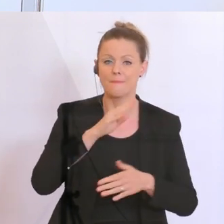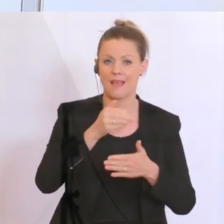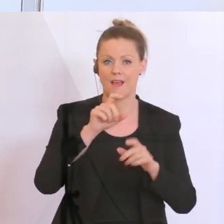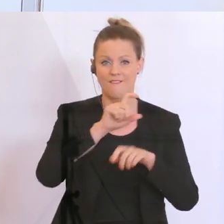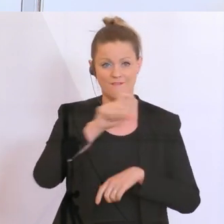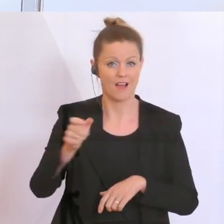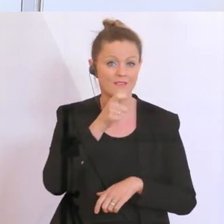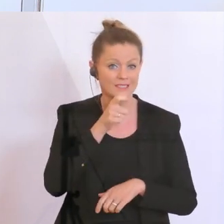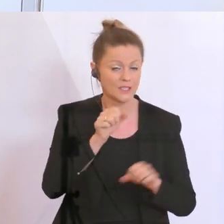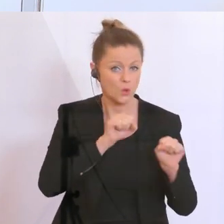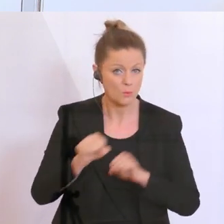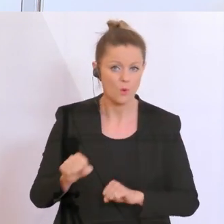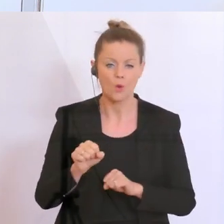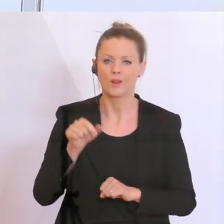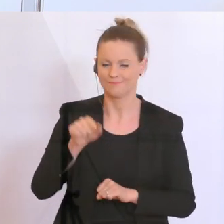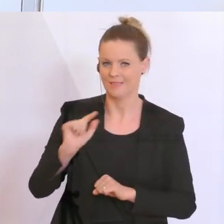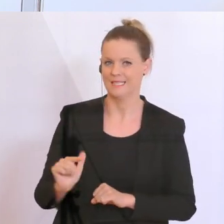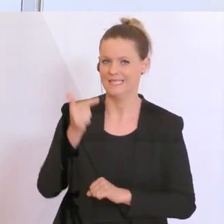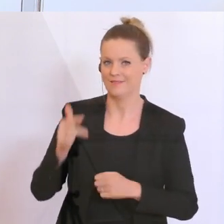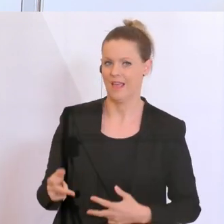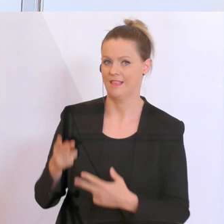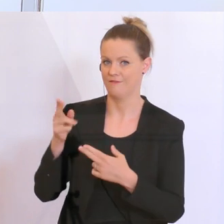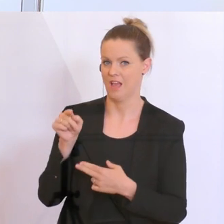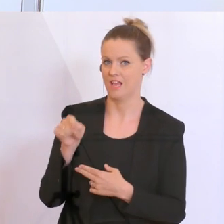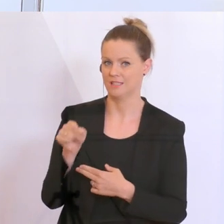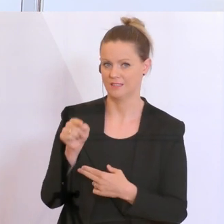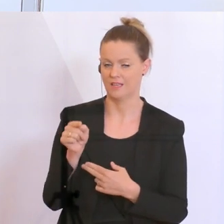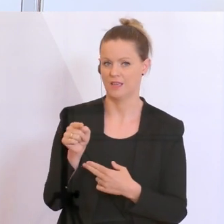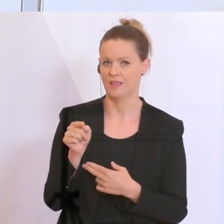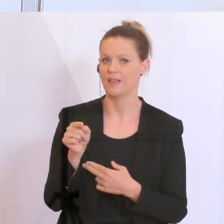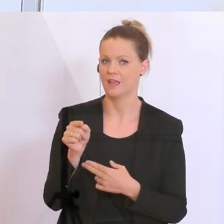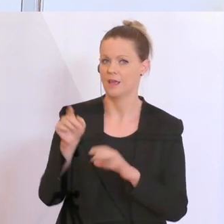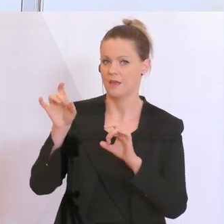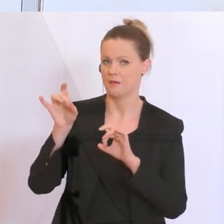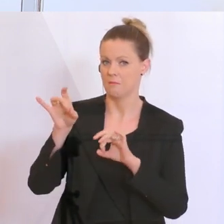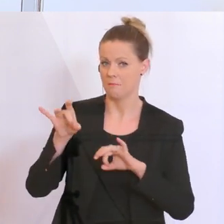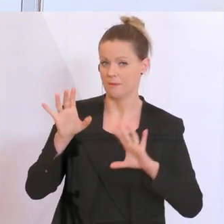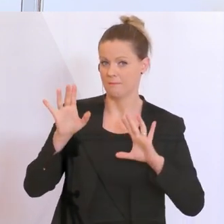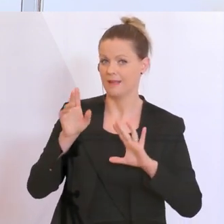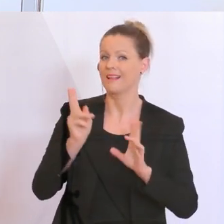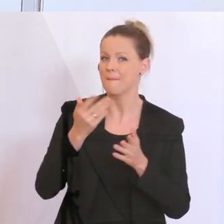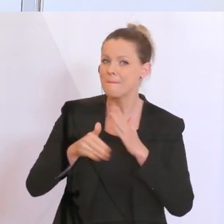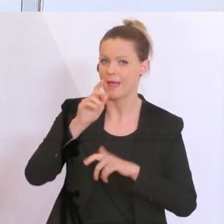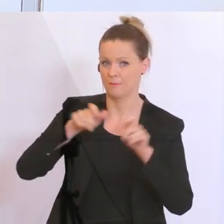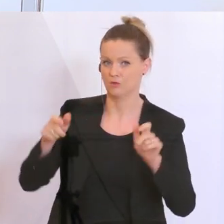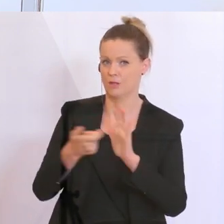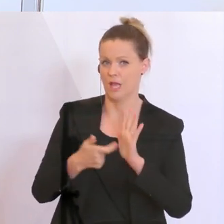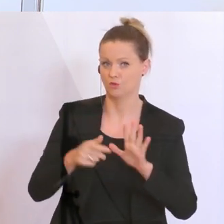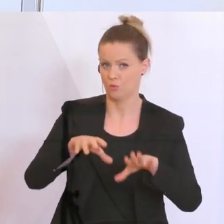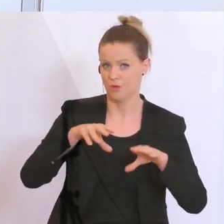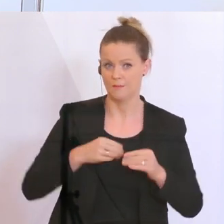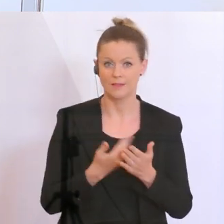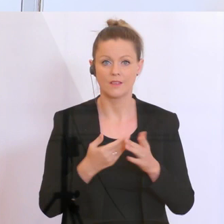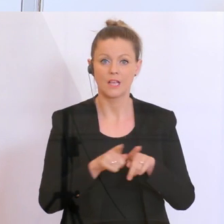das wird in der zweiten Phase als Ausschlusskriterium wegfallen und wir werden die Möglichkeit